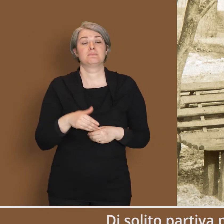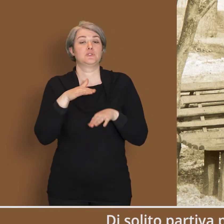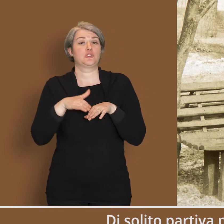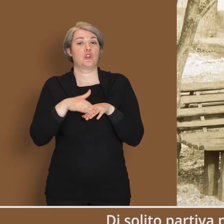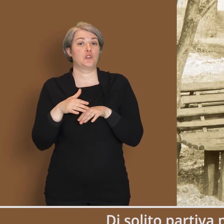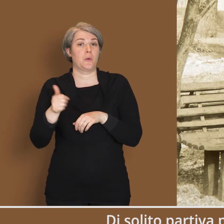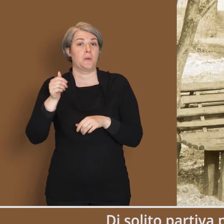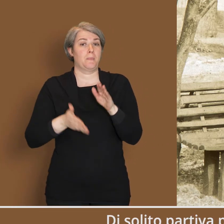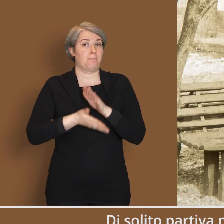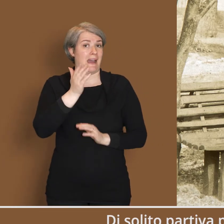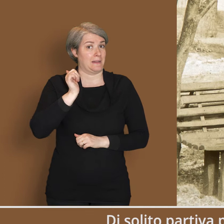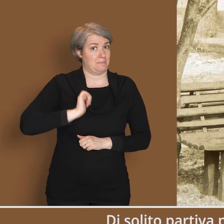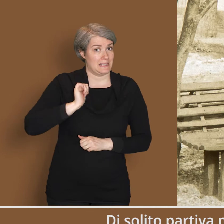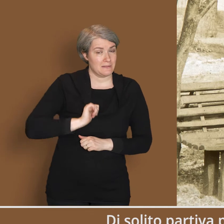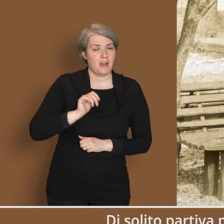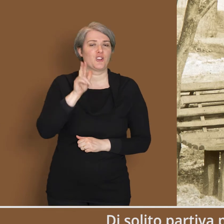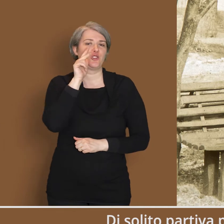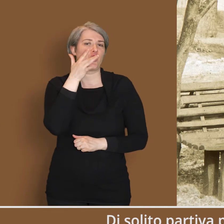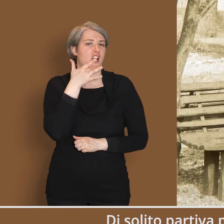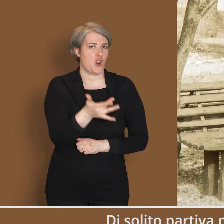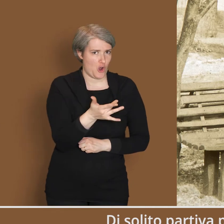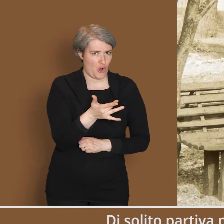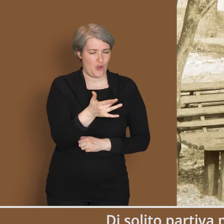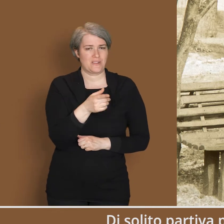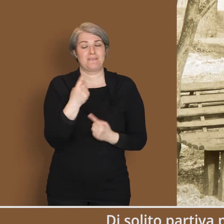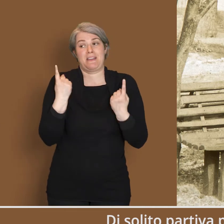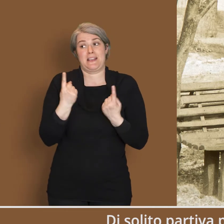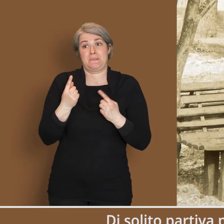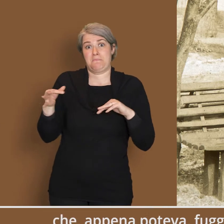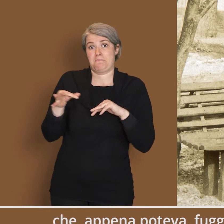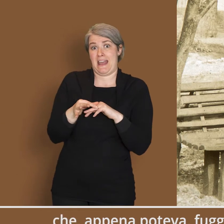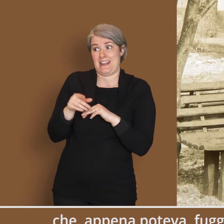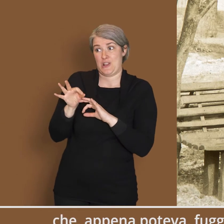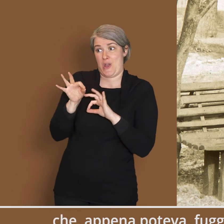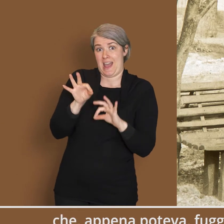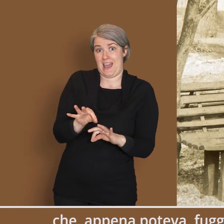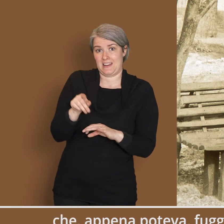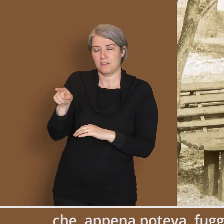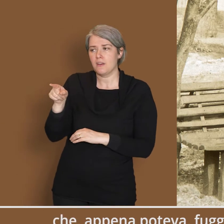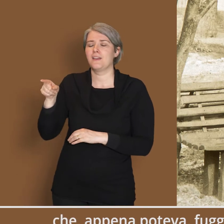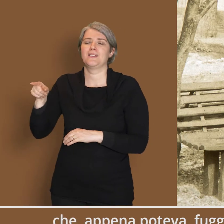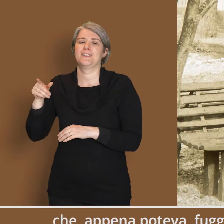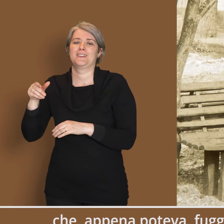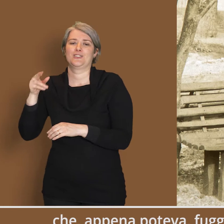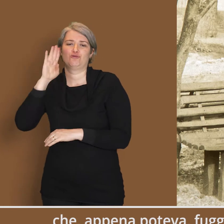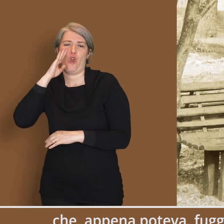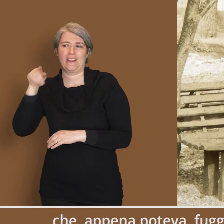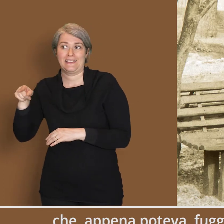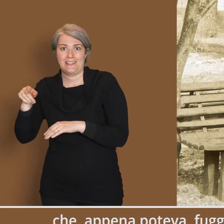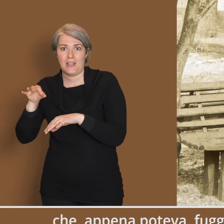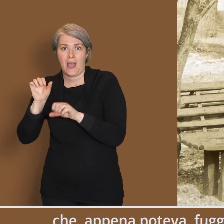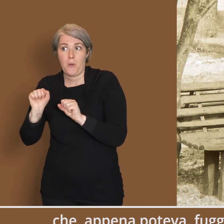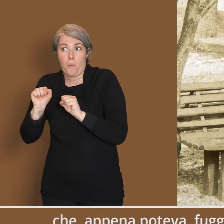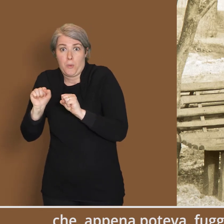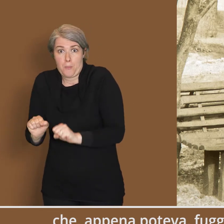Di solito partiva per prima la moglie Rosa e attendeva l'arrivo del marito, che appena poteva, fuggiva da Roma per andare